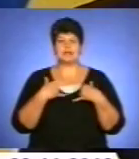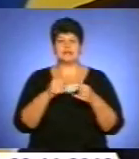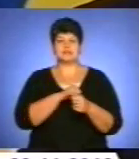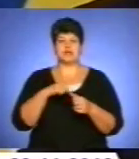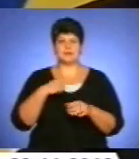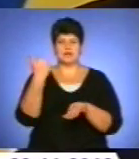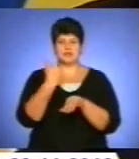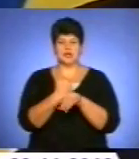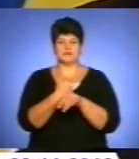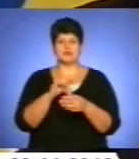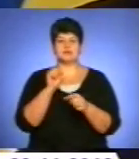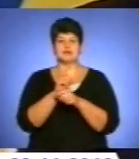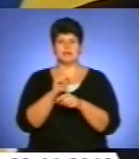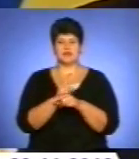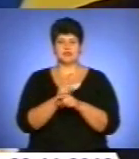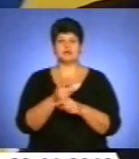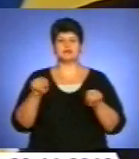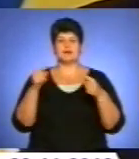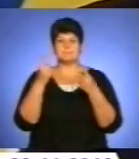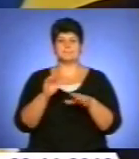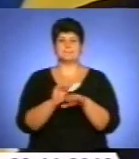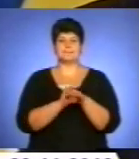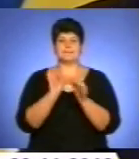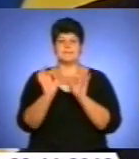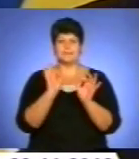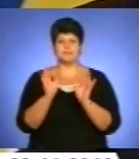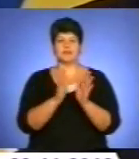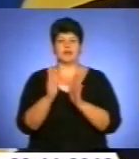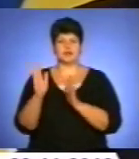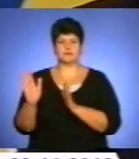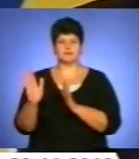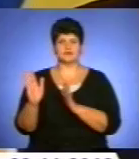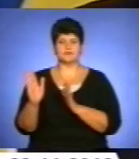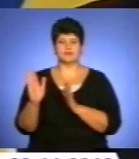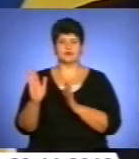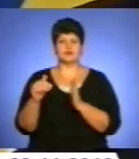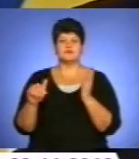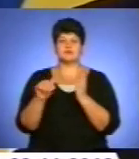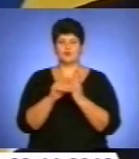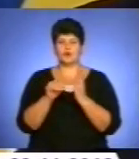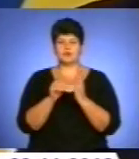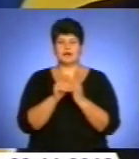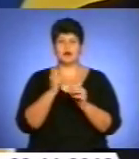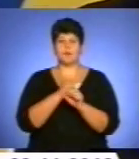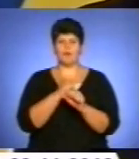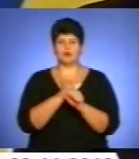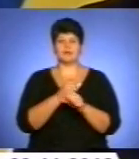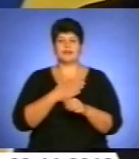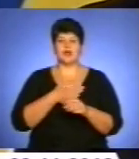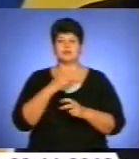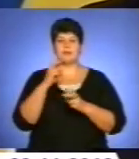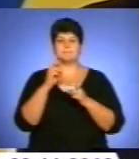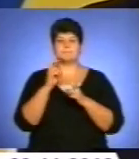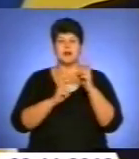задача – це создати благоприятний клімат в країні інвестиційний, благоприятний с точки зрення роботи наших промышленних